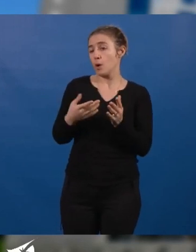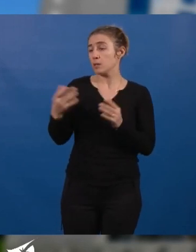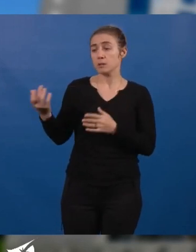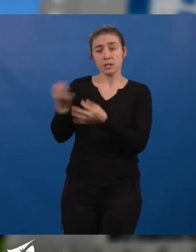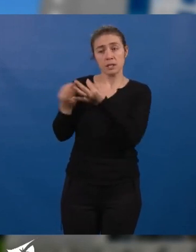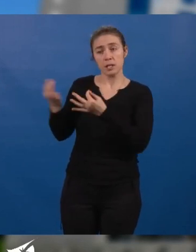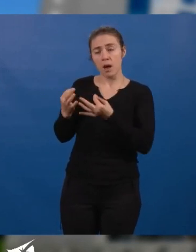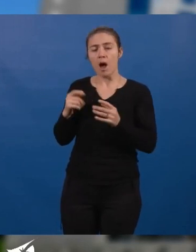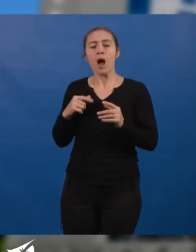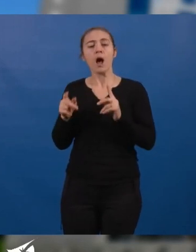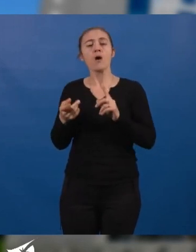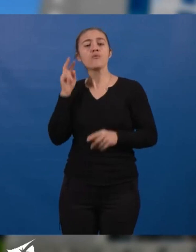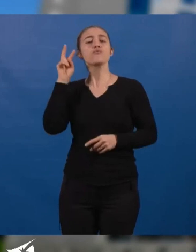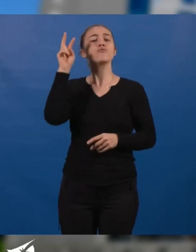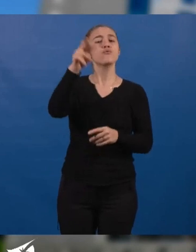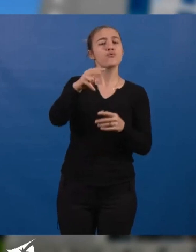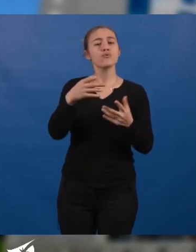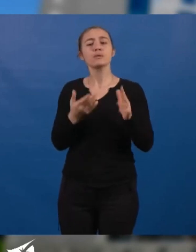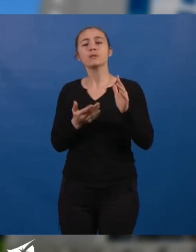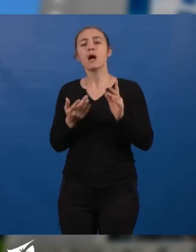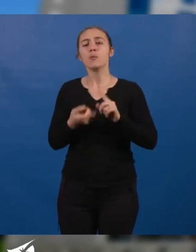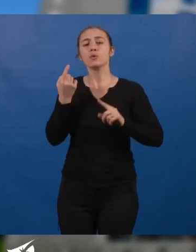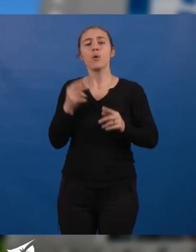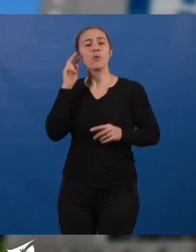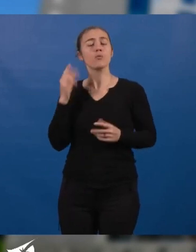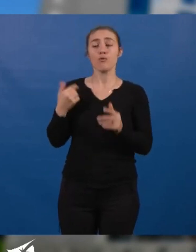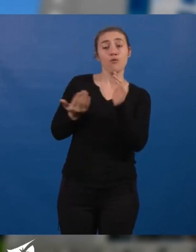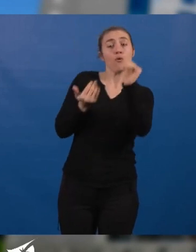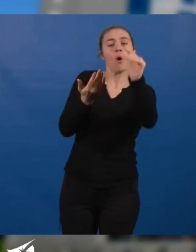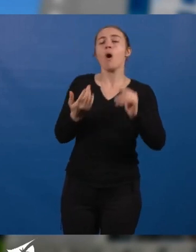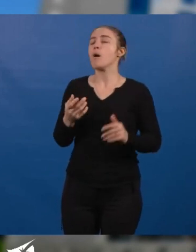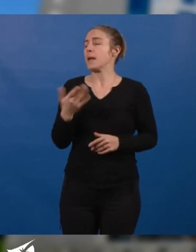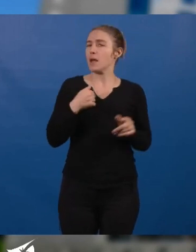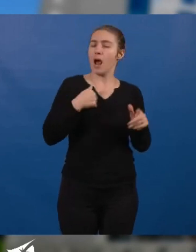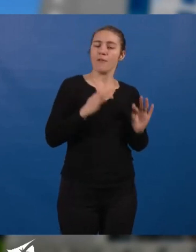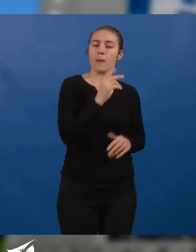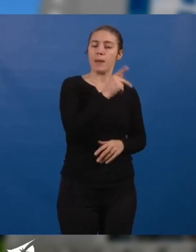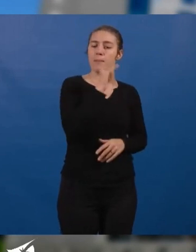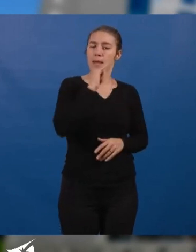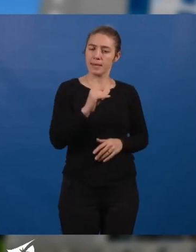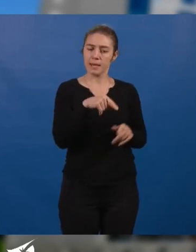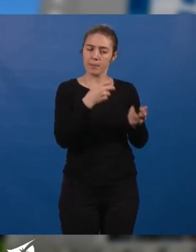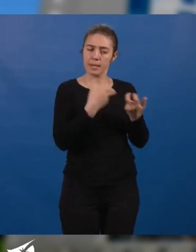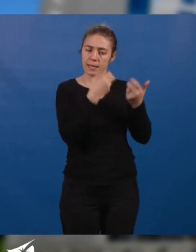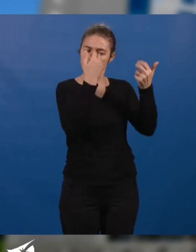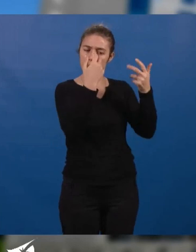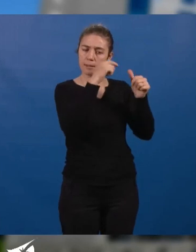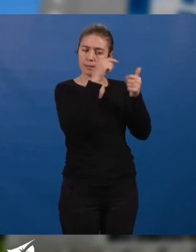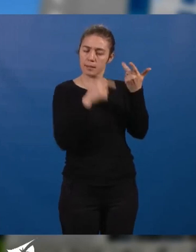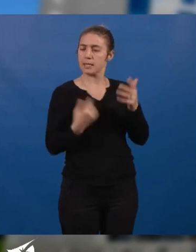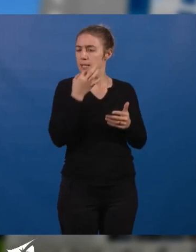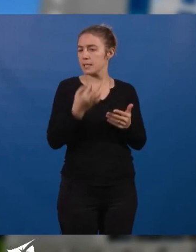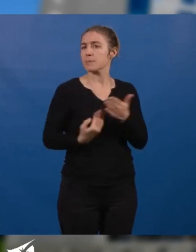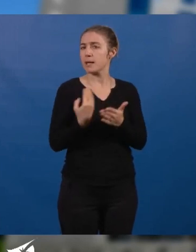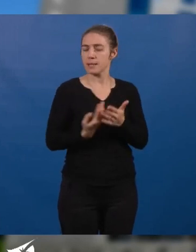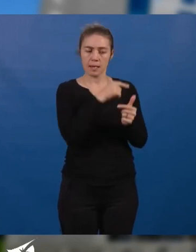vision à long terme qu'il appelle de ses voeux. J'estime, au contraire, qu'à travers la PPI et ses montants qui ont été réévoqués ce matin,